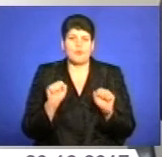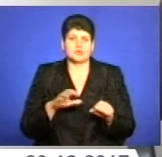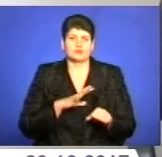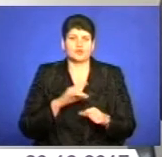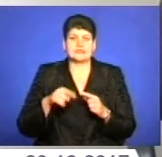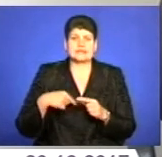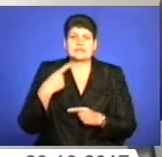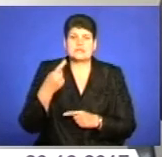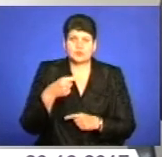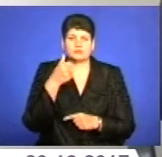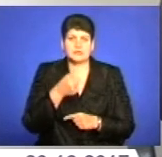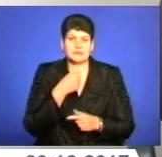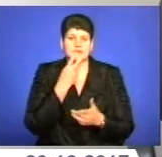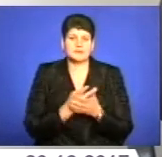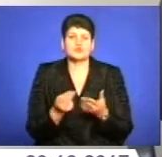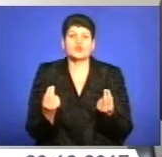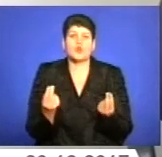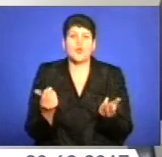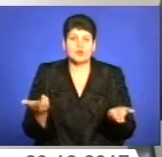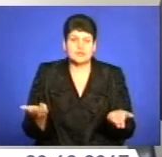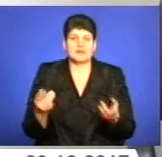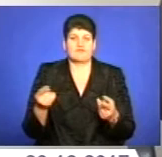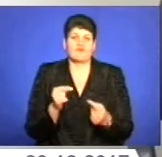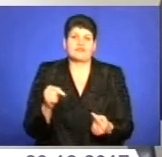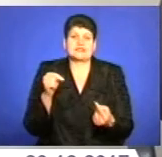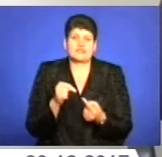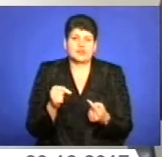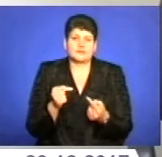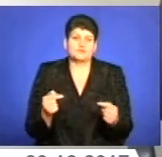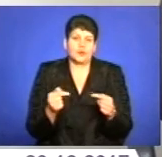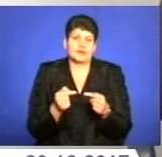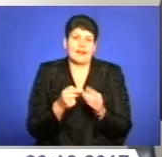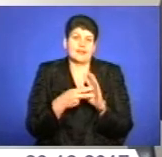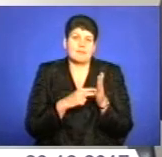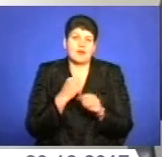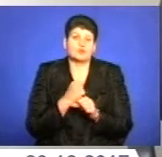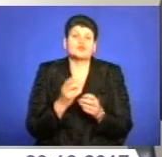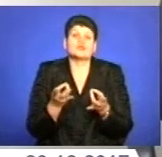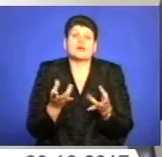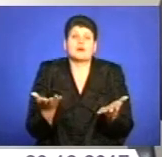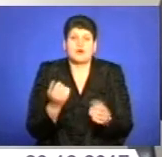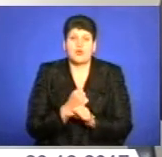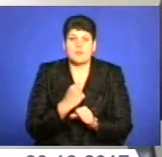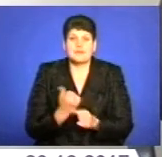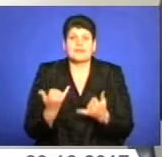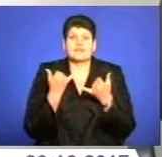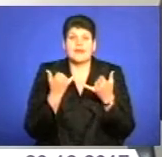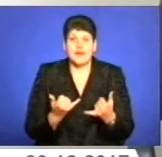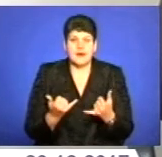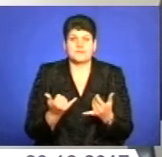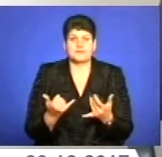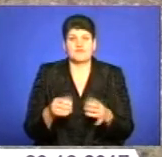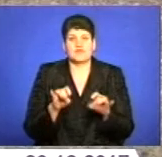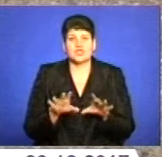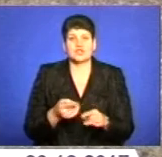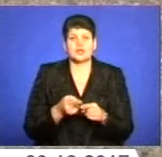рік передбачити і кошти відповідні, і визначити вже конкретний план робіт, що необхідно буде робити для вирішення